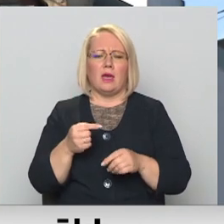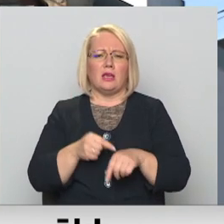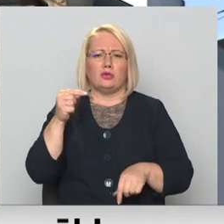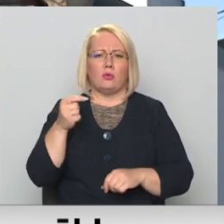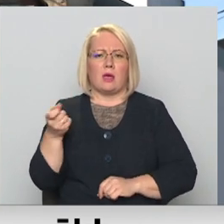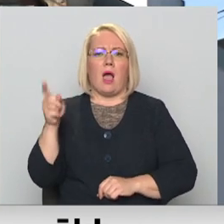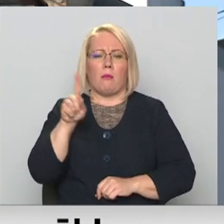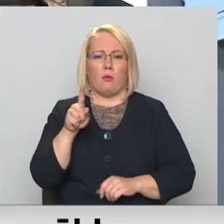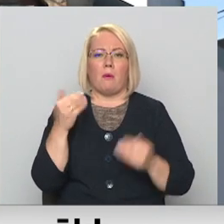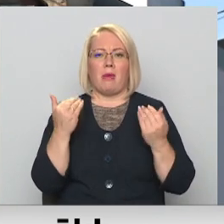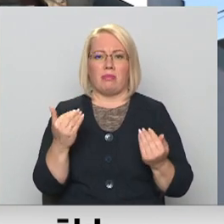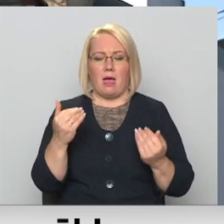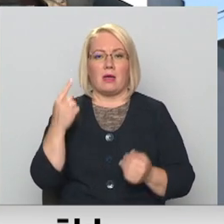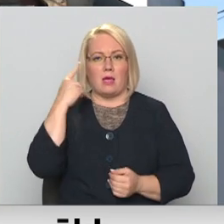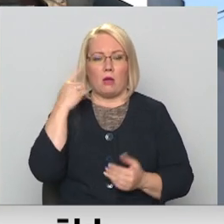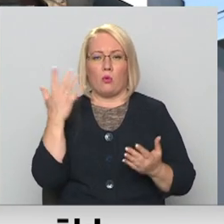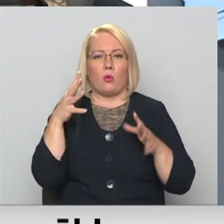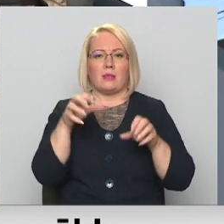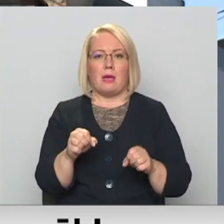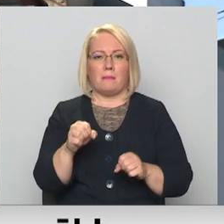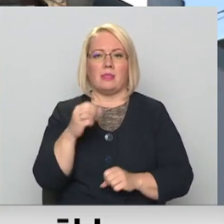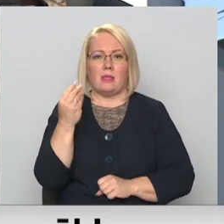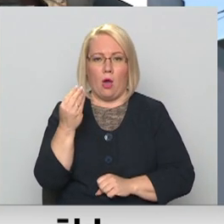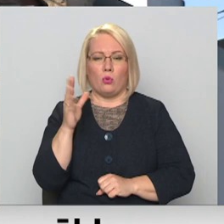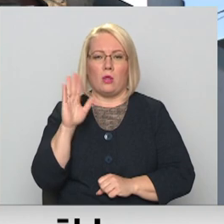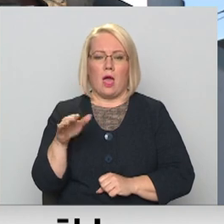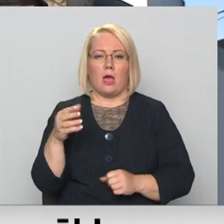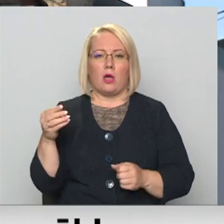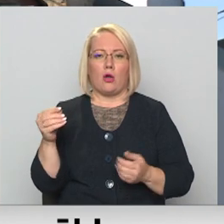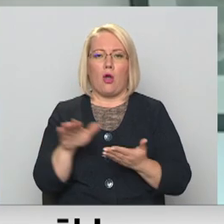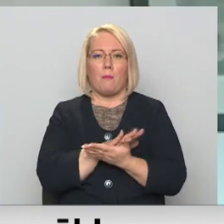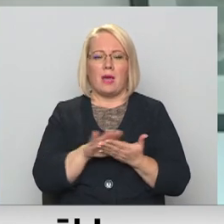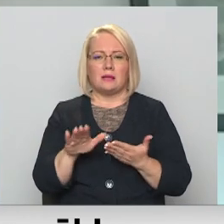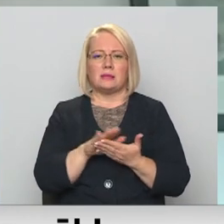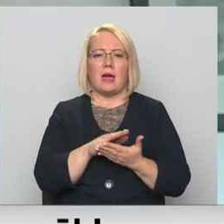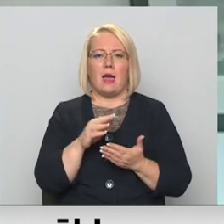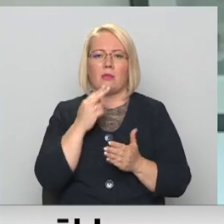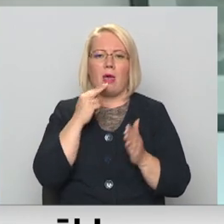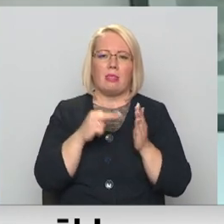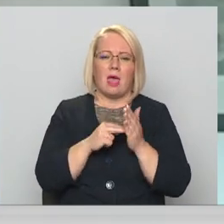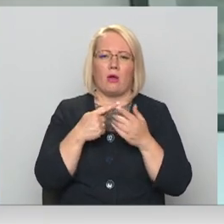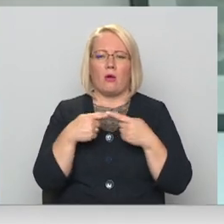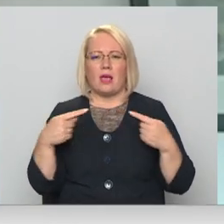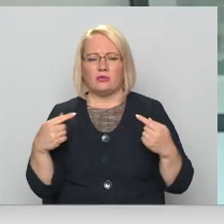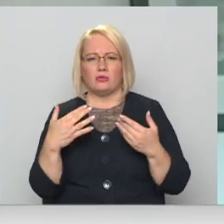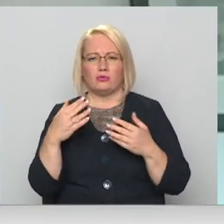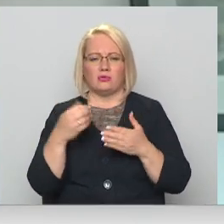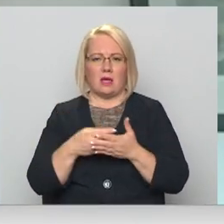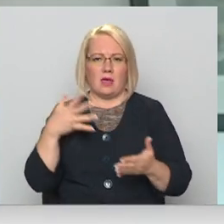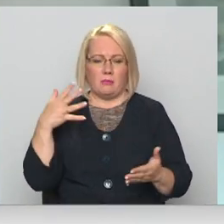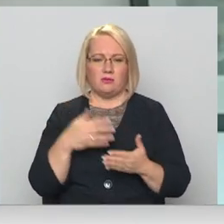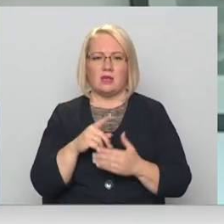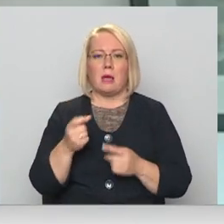jāsāk domāt jau tagad, kur ņemt līdzekļus, lai kompensētu energoresursu sadārdzinājumu. Droši vien, ka parādīsies ne tikai tās